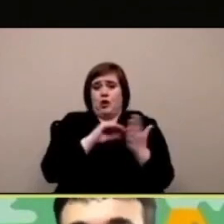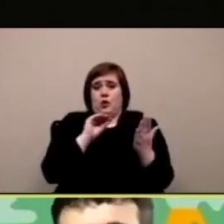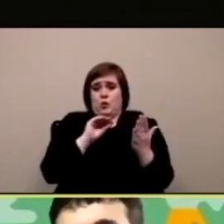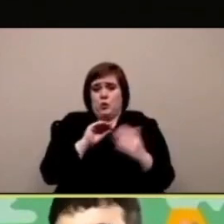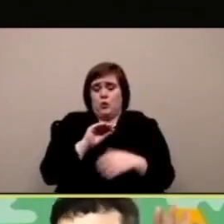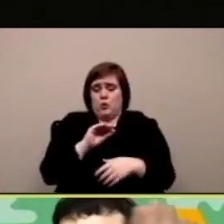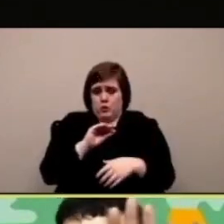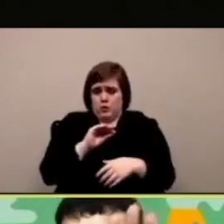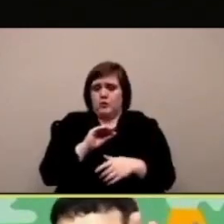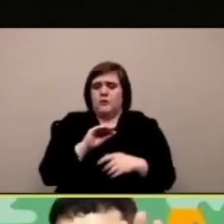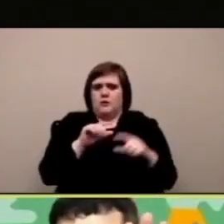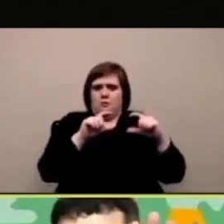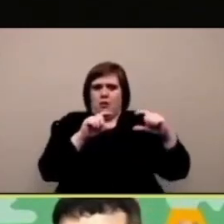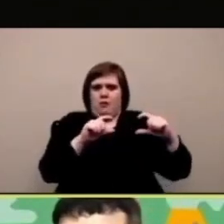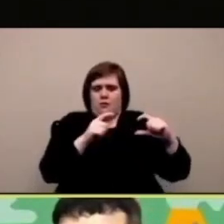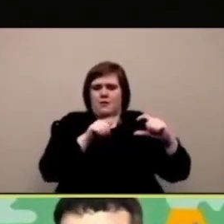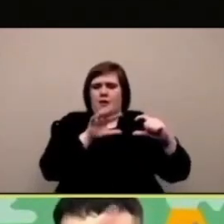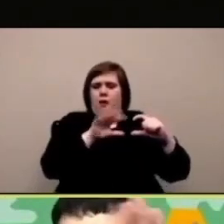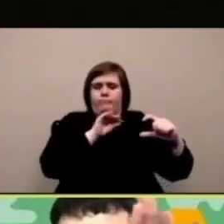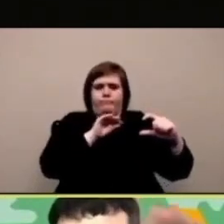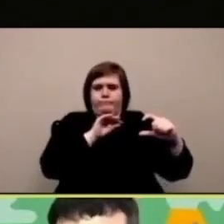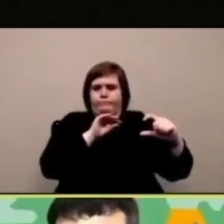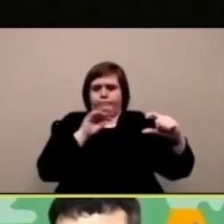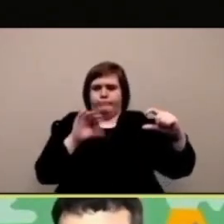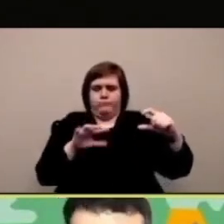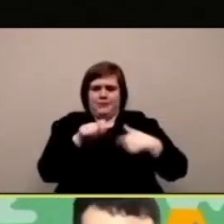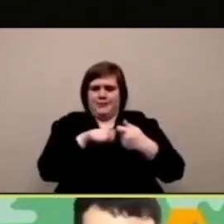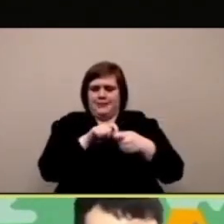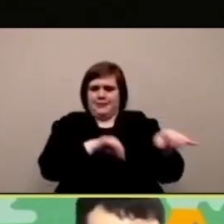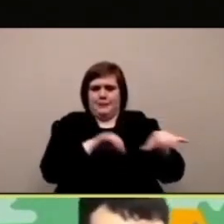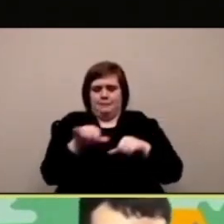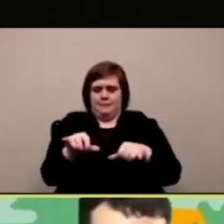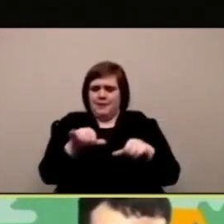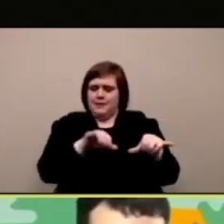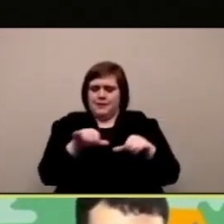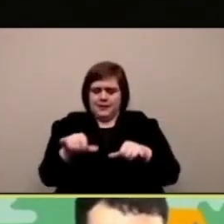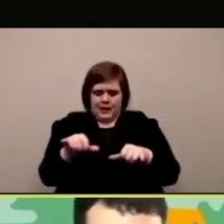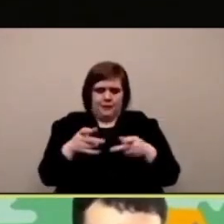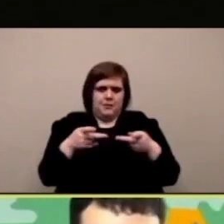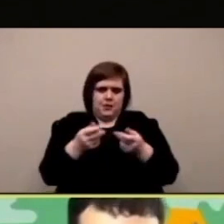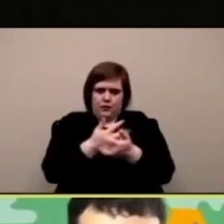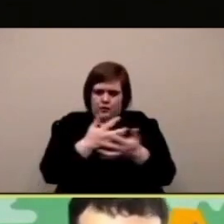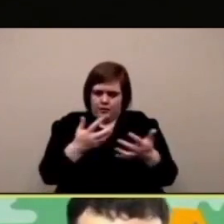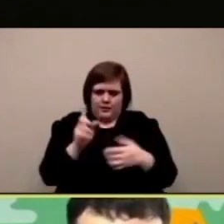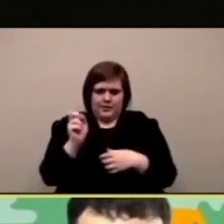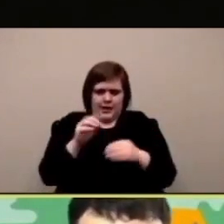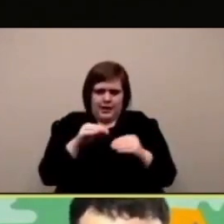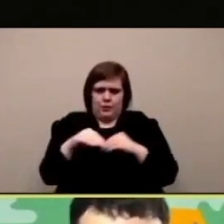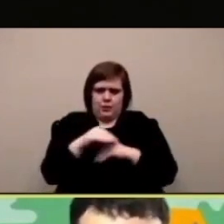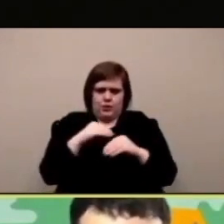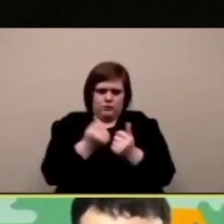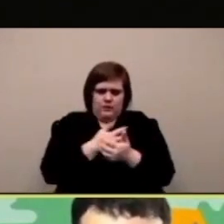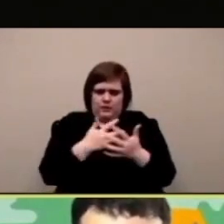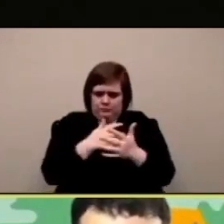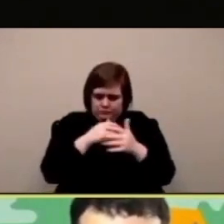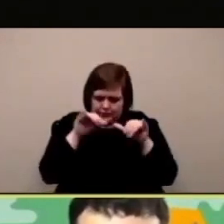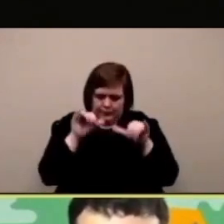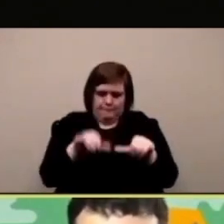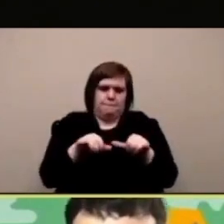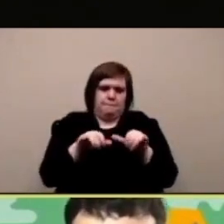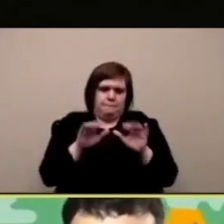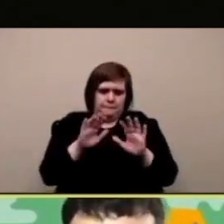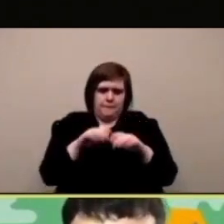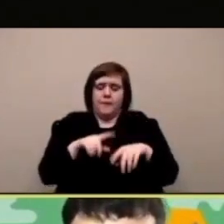questo è molto carino molto divertente di solito quando clicchi su questo blocco ti fa